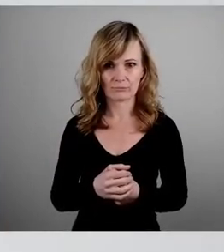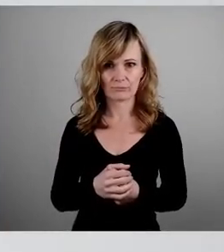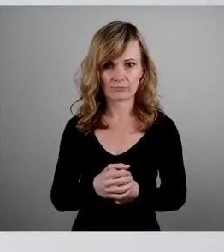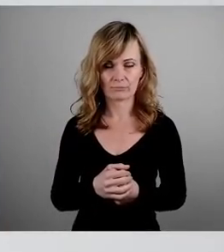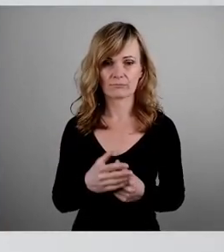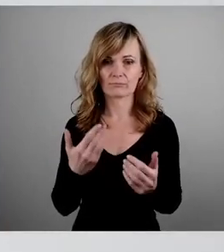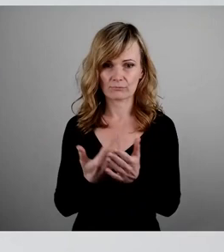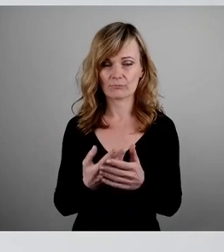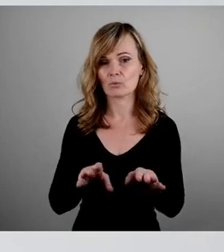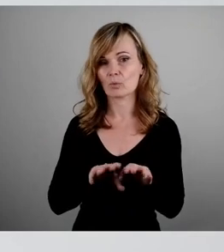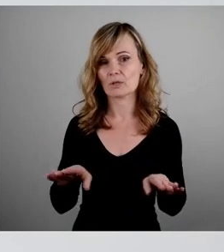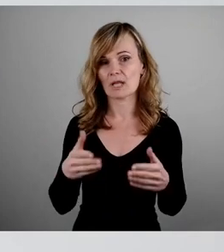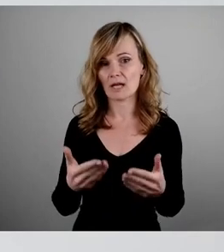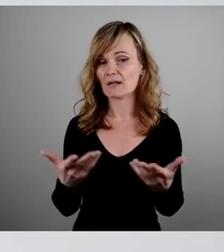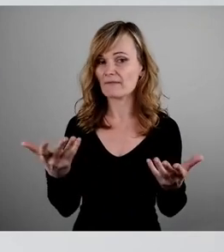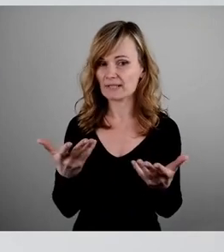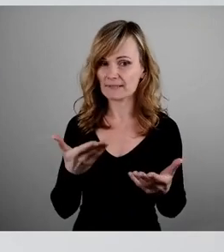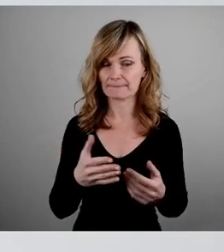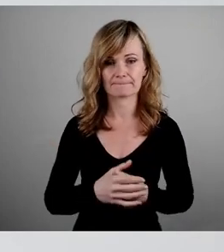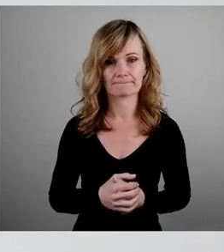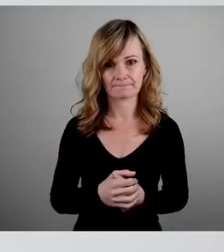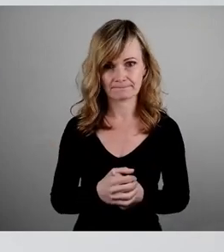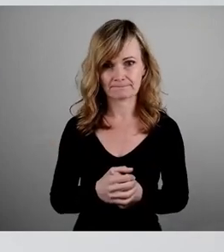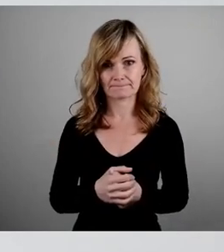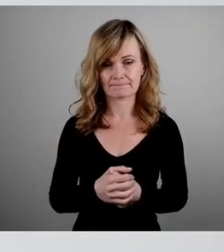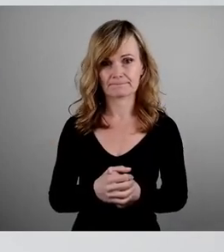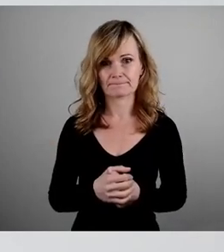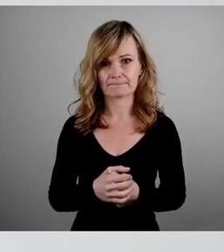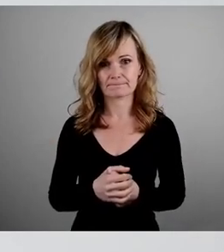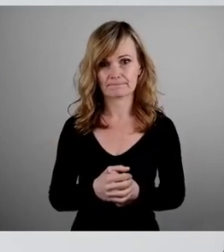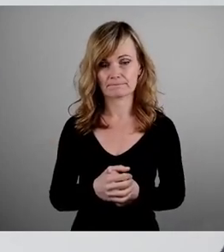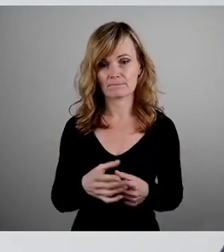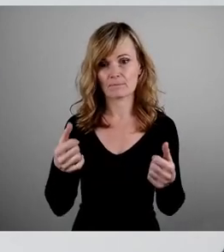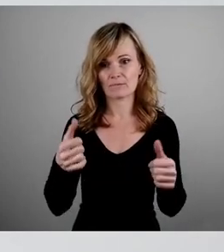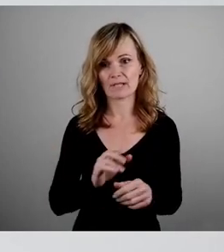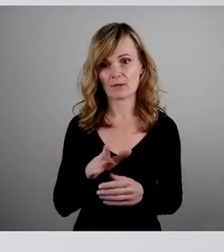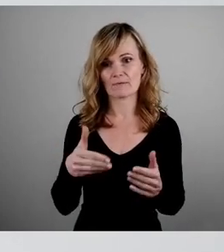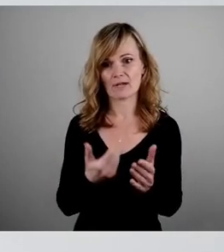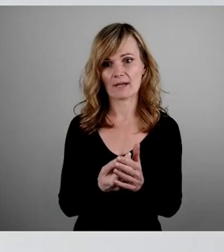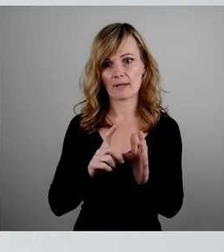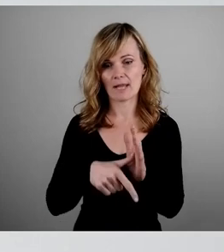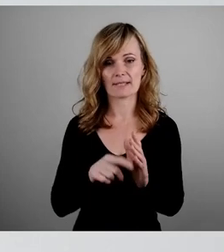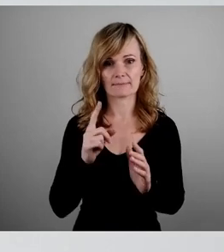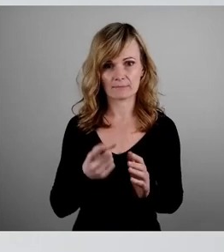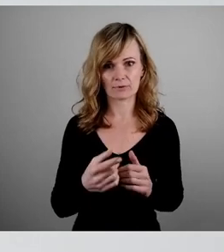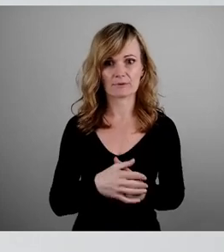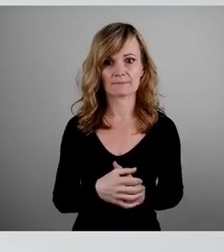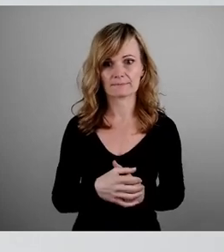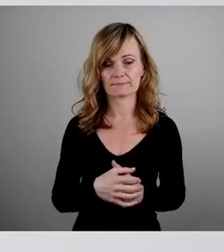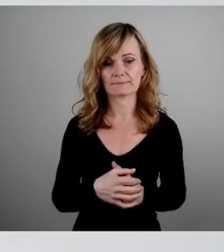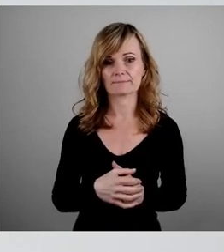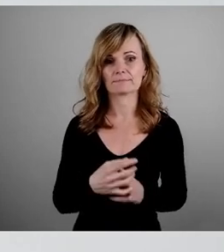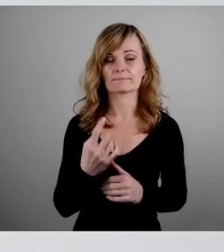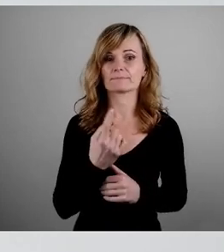Grundlage für uns als Stadt? Wir haben eine Pflichtaufgabe zu leisten. Wir haben weitaus